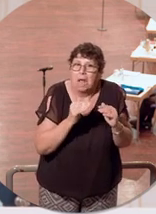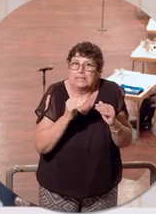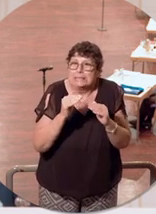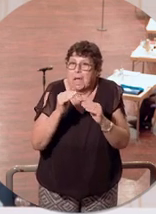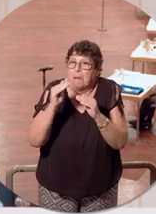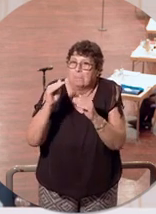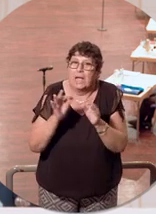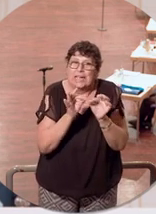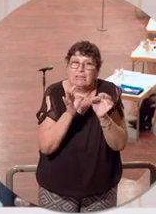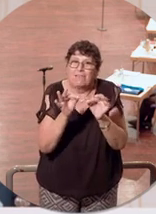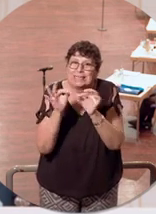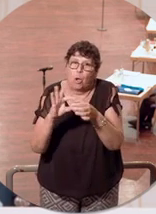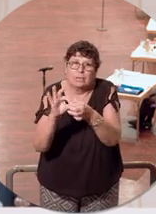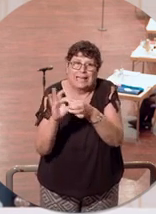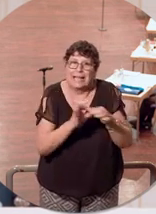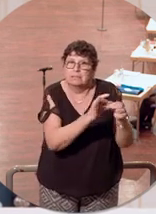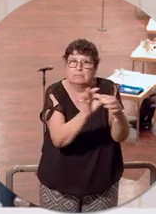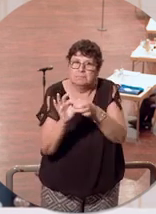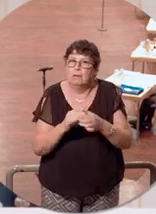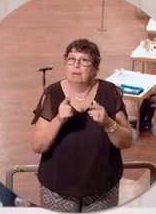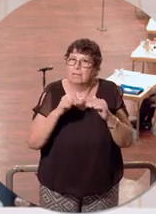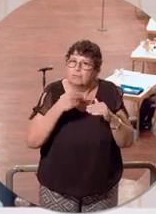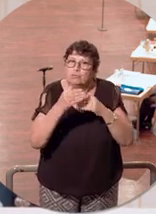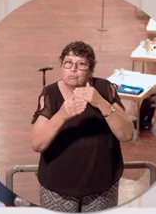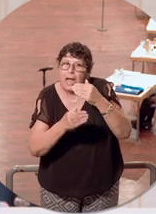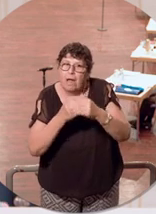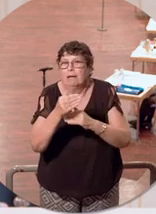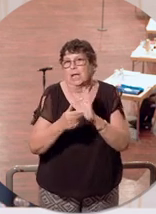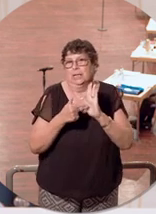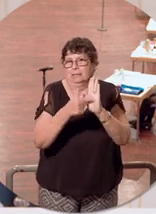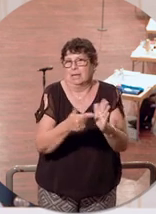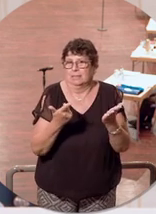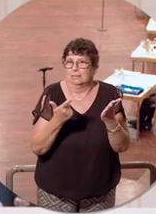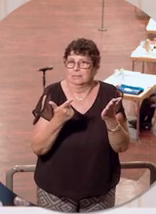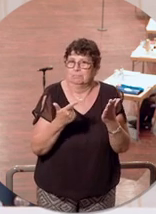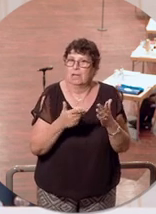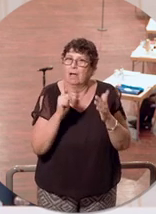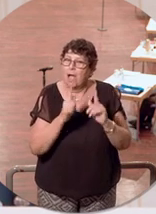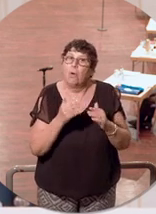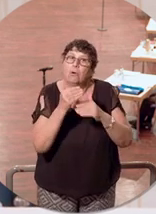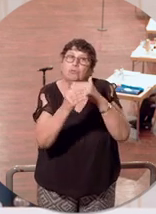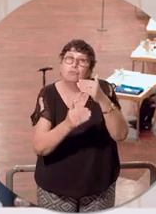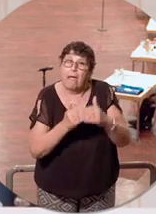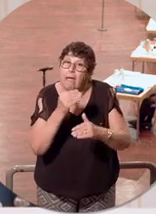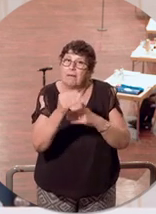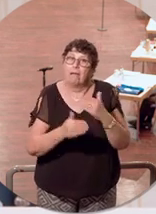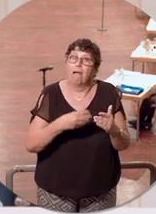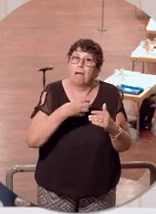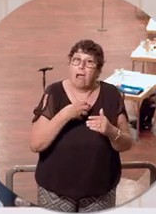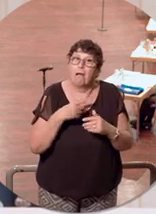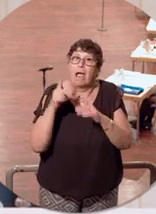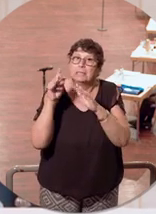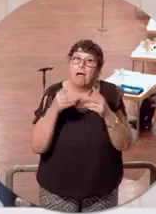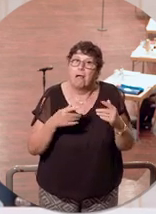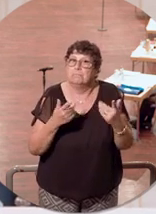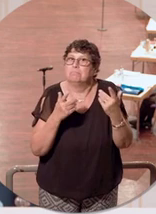Infektionsketten wirkt sich erst allmählich auf das Pandemie-Geschehen aus, sodass eine Senkung der Fallzahlen auch später als bei einem Lockdown